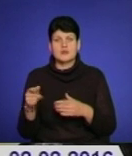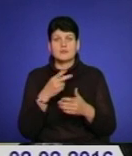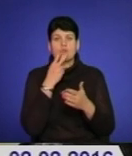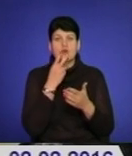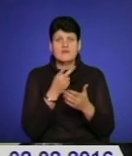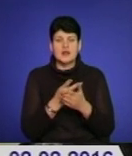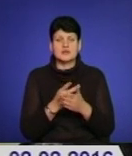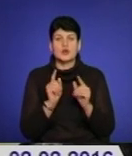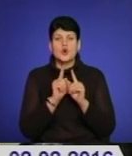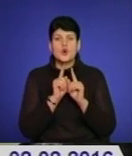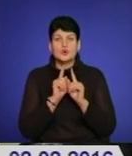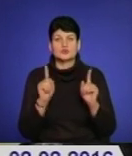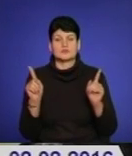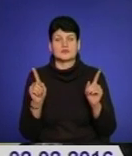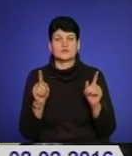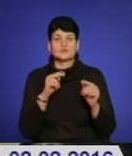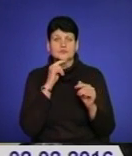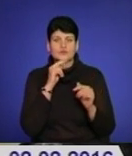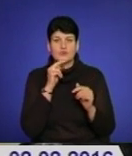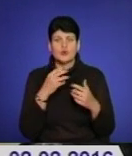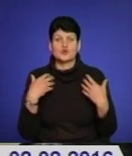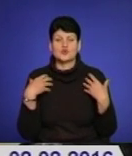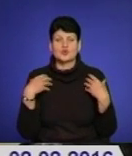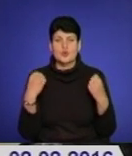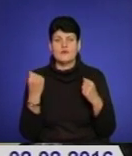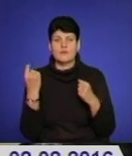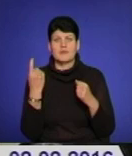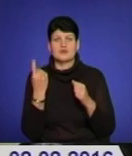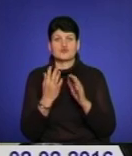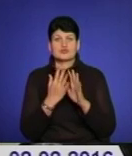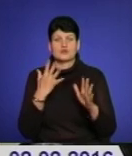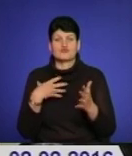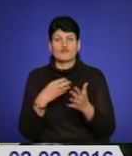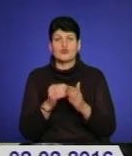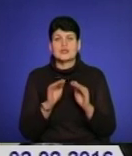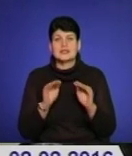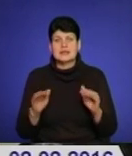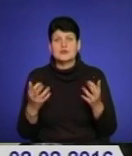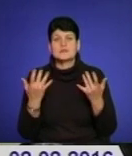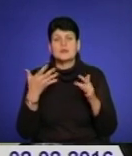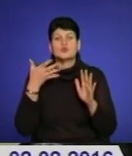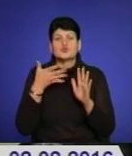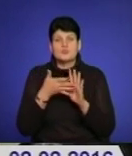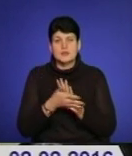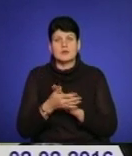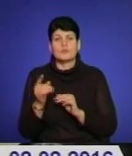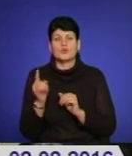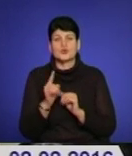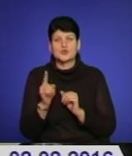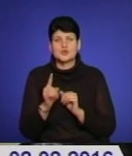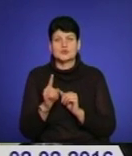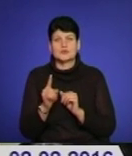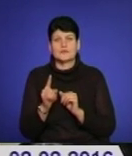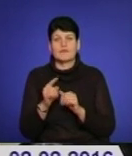особливу пильність і до здоров'я, в першу чергу, у своїх дітей. Оскільки ми розуміємо, що в